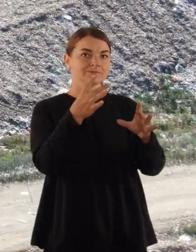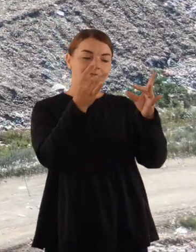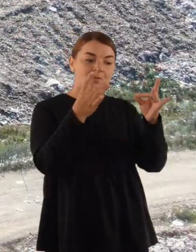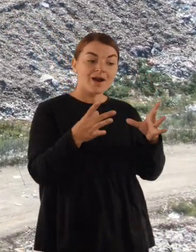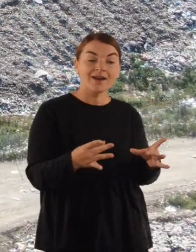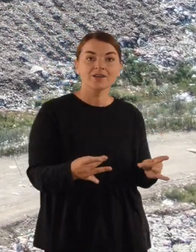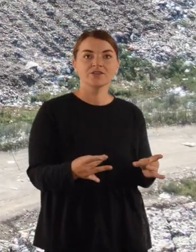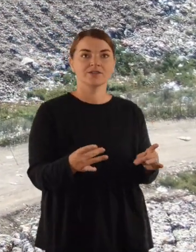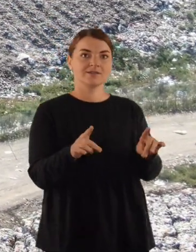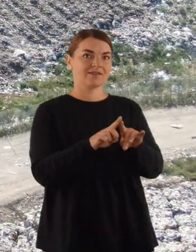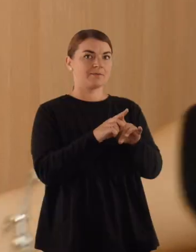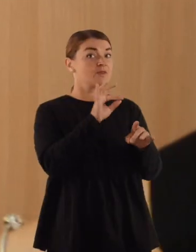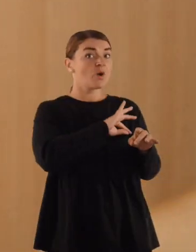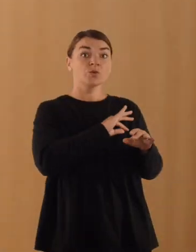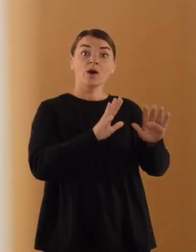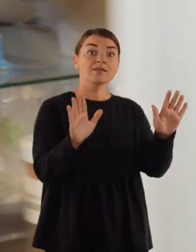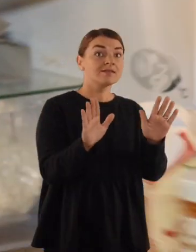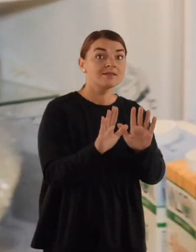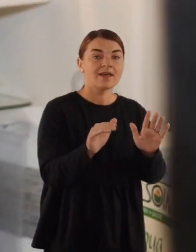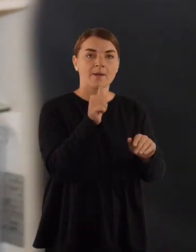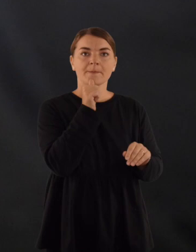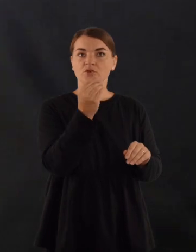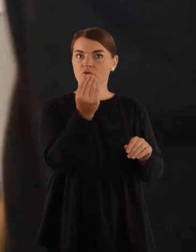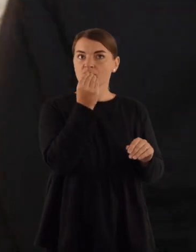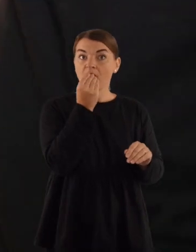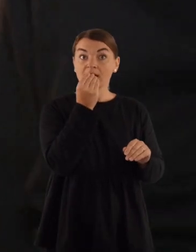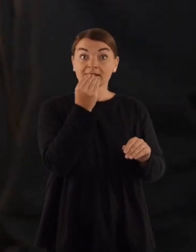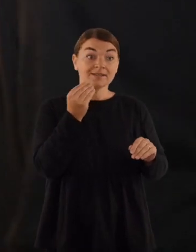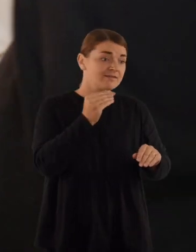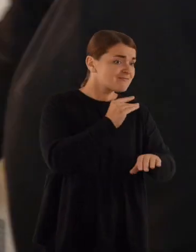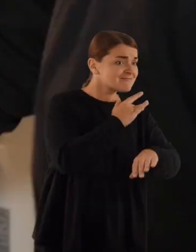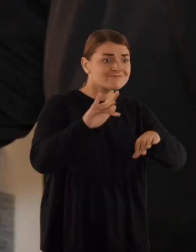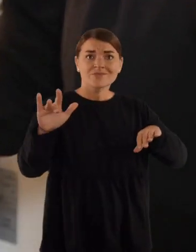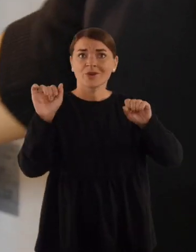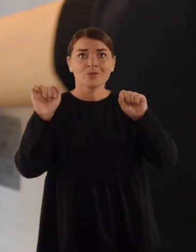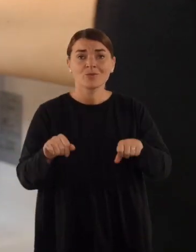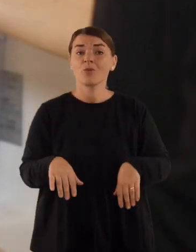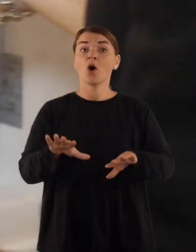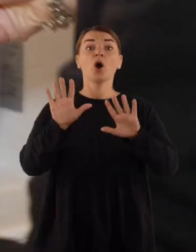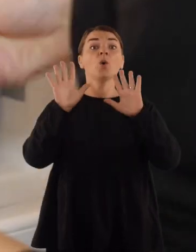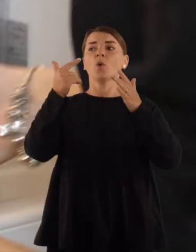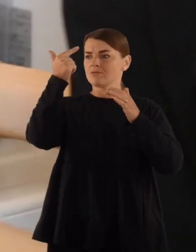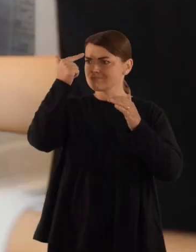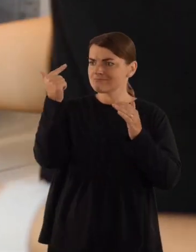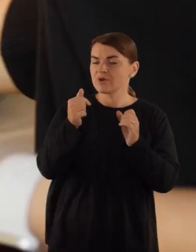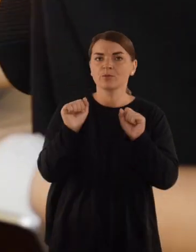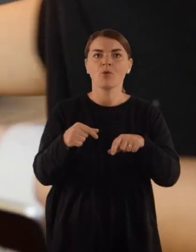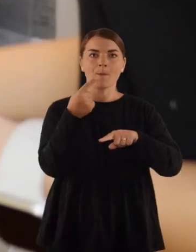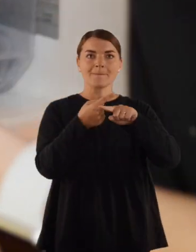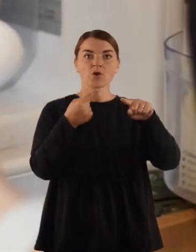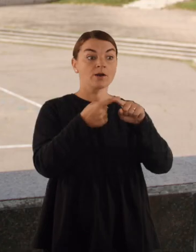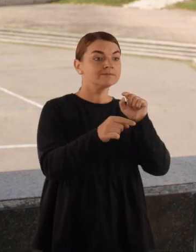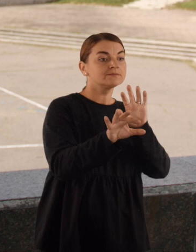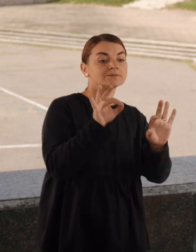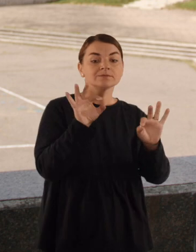maišelius patausoti, jeigu tu sugebėsi suvalgyti tai, ką nusiperki, jeigu tu sugebėsi įsirinkti produktus,